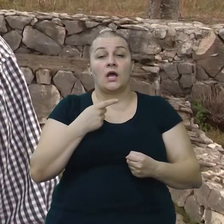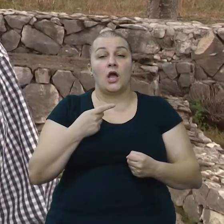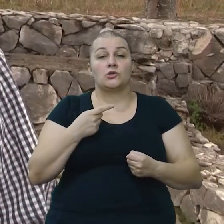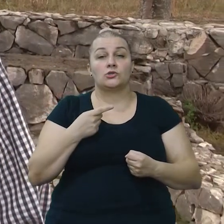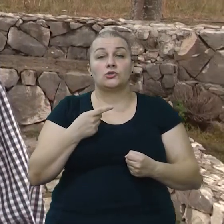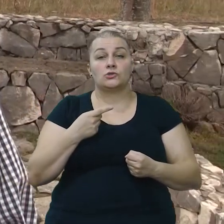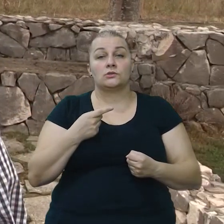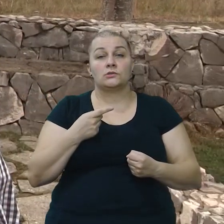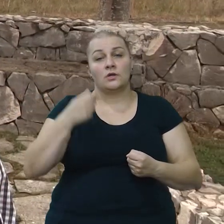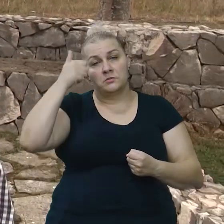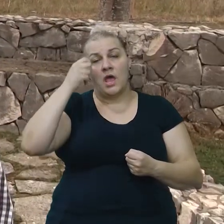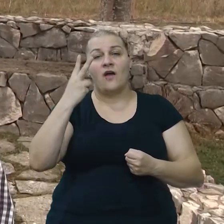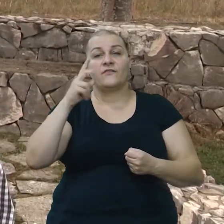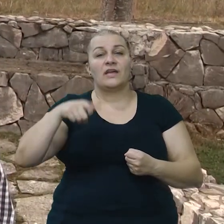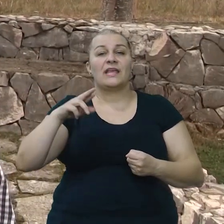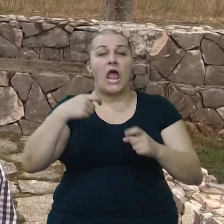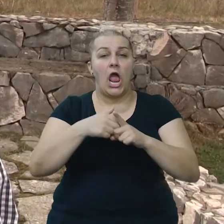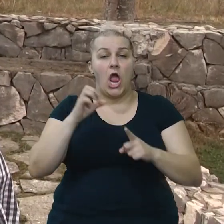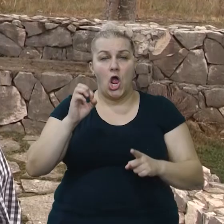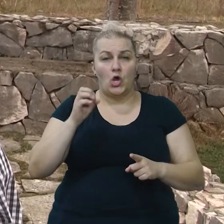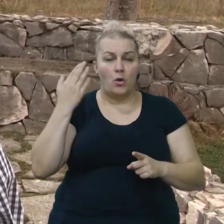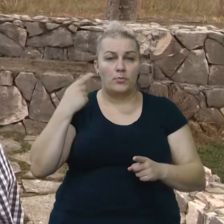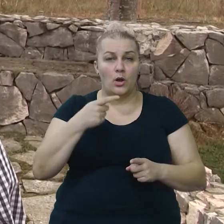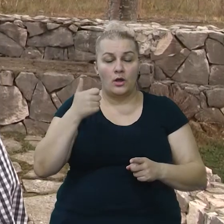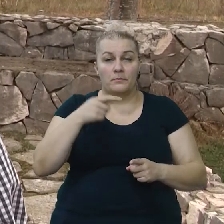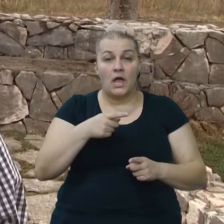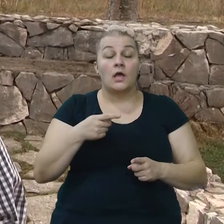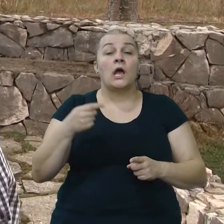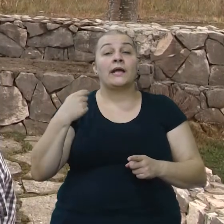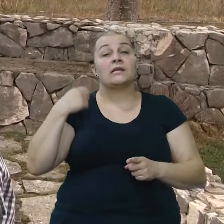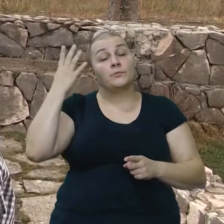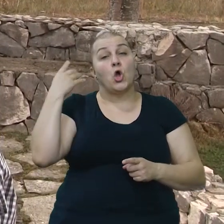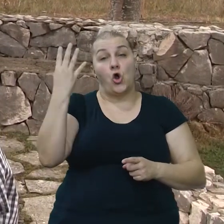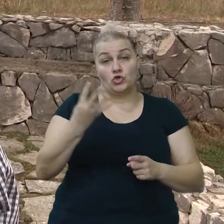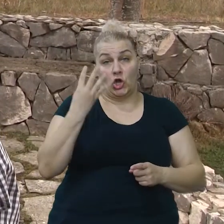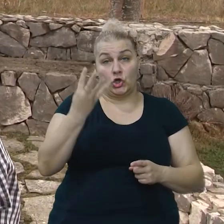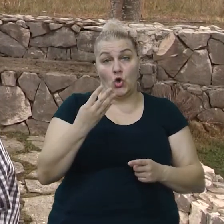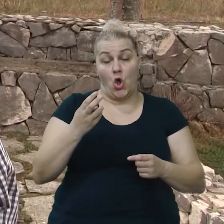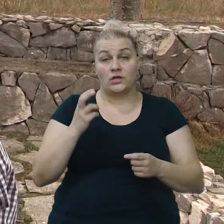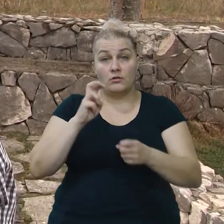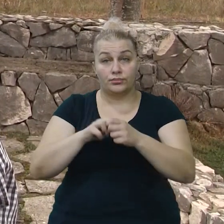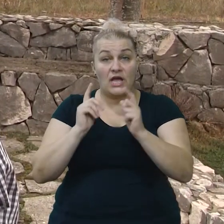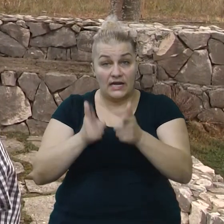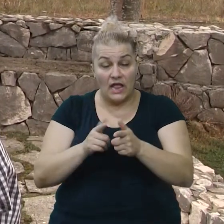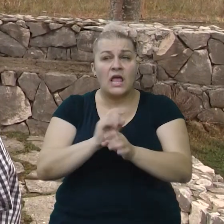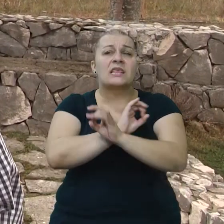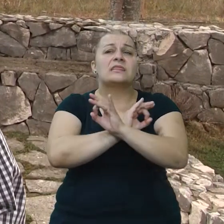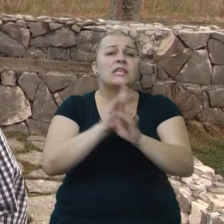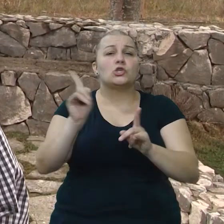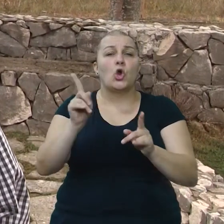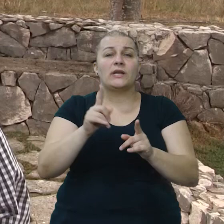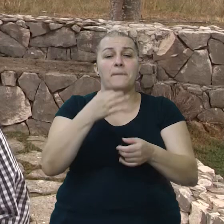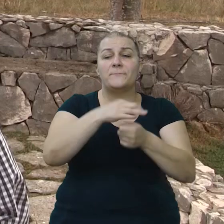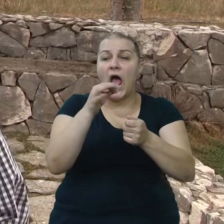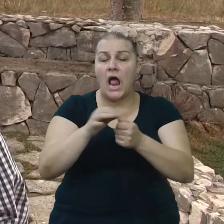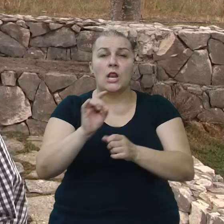ima u moju bilo vijeku, kaže, ja sam bio četiri godine u ratu, a niko nije palio ni ubija